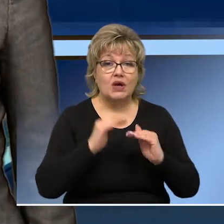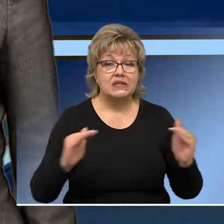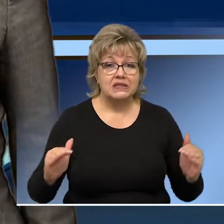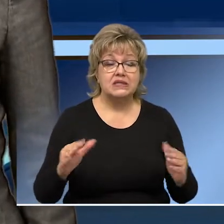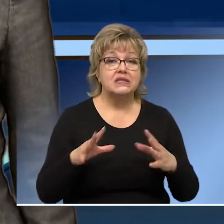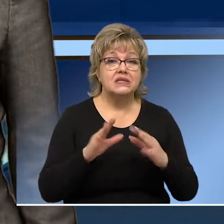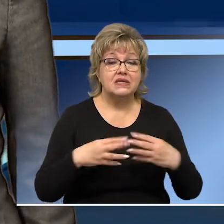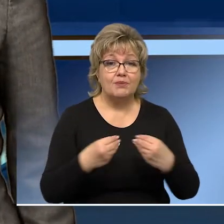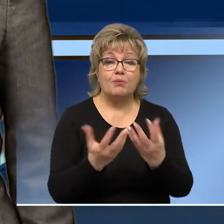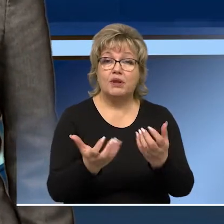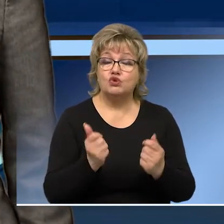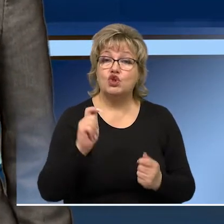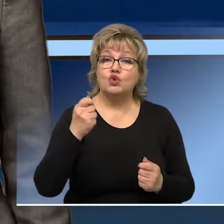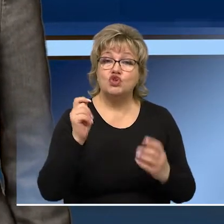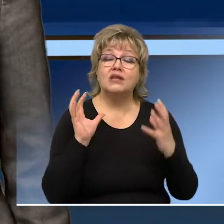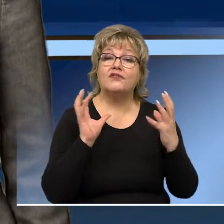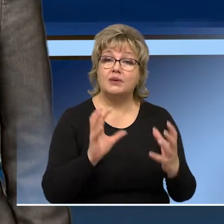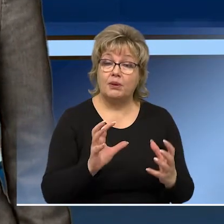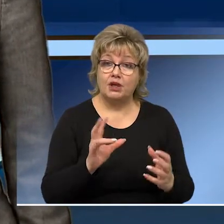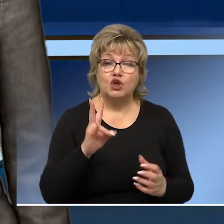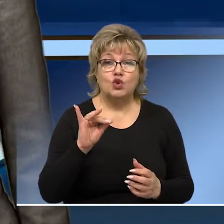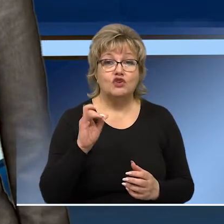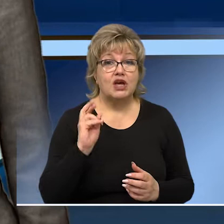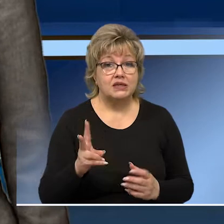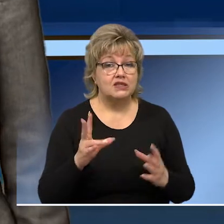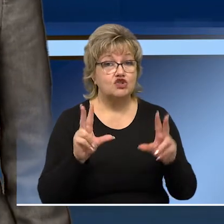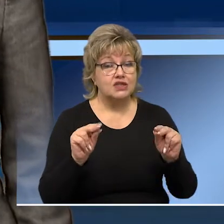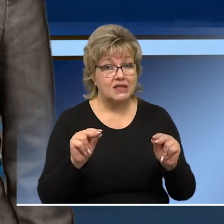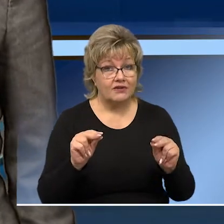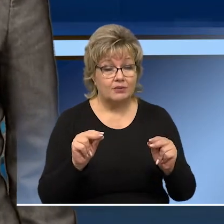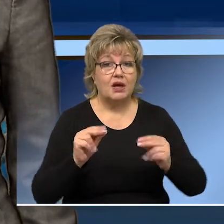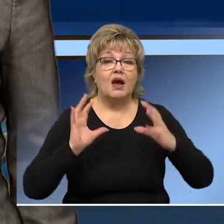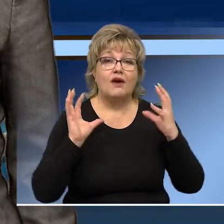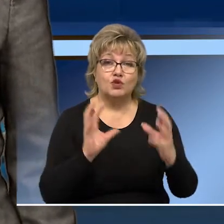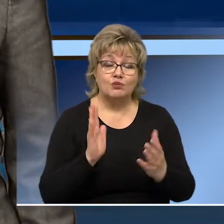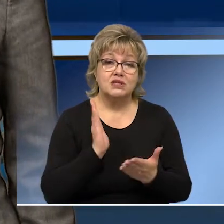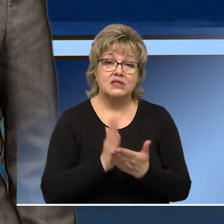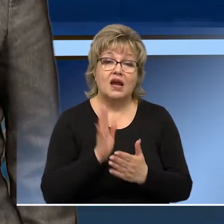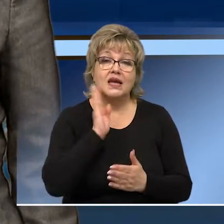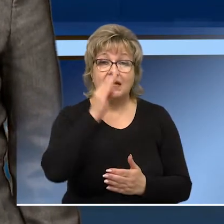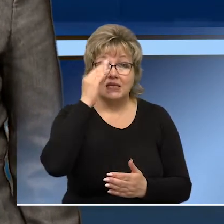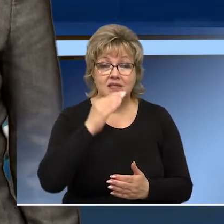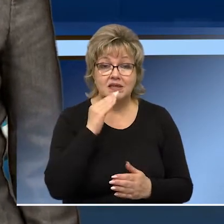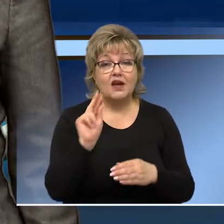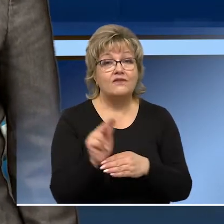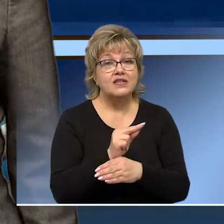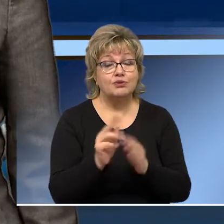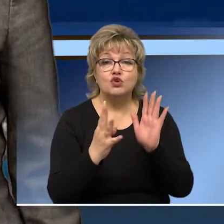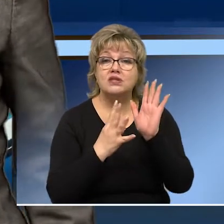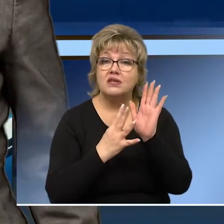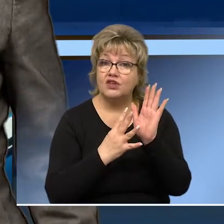многодетные донские семьи получили ключи от автомобилей. В Новошахтинске счастливыми обладателями микроавтобуса стали родители,